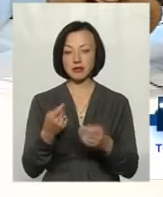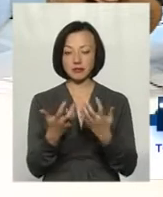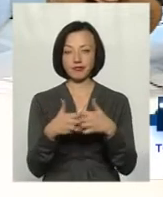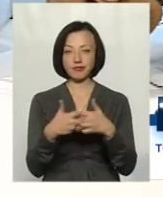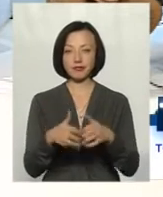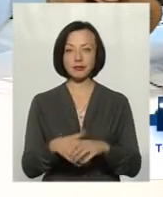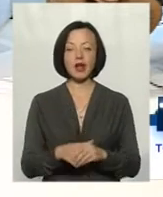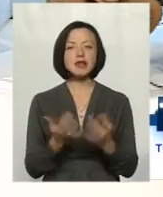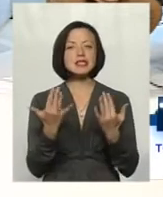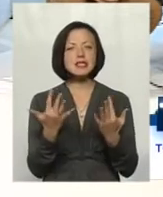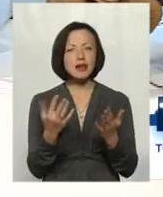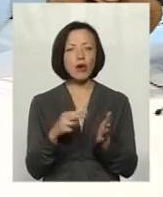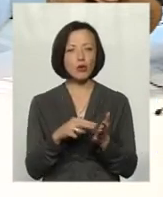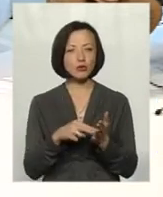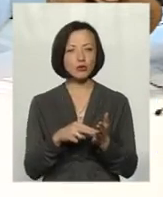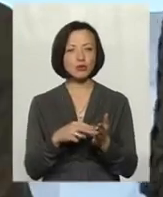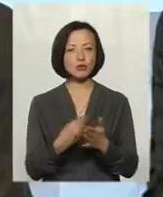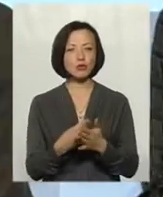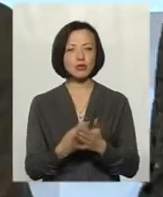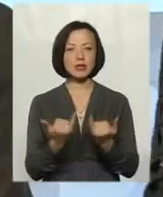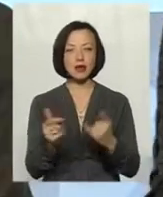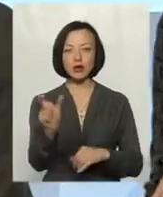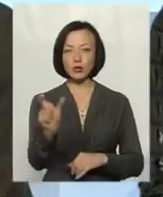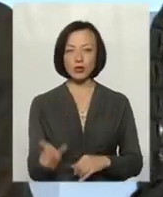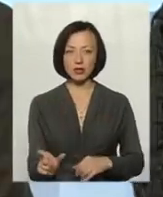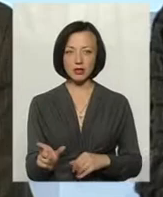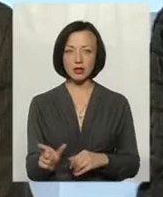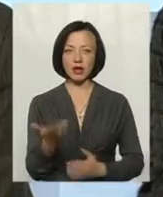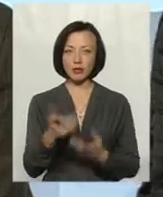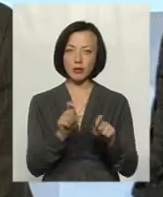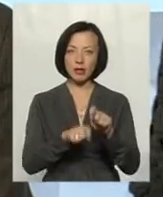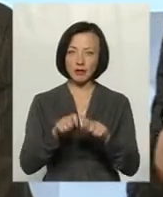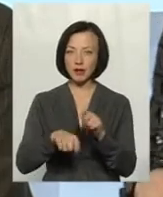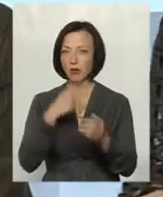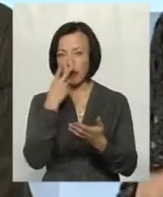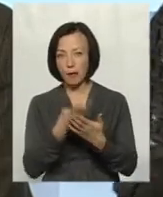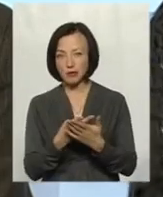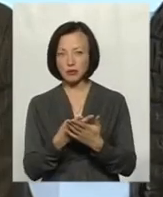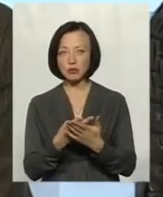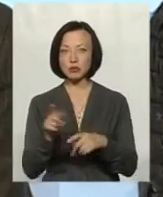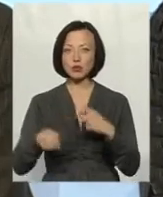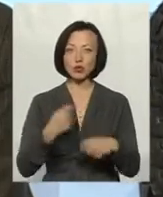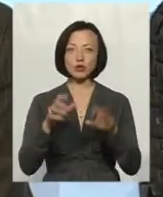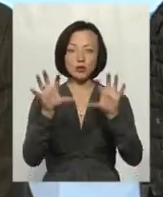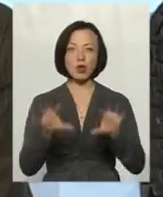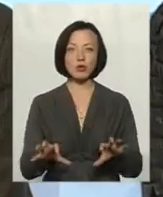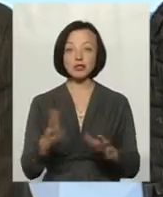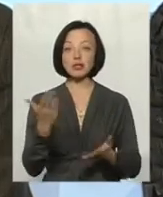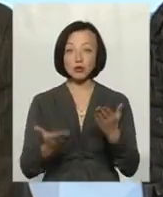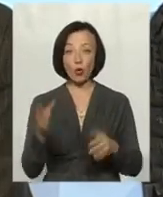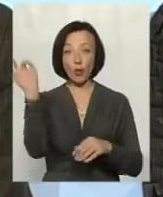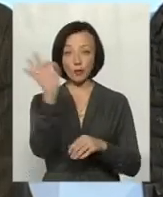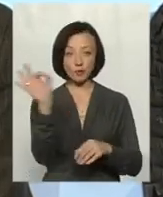До речі, скільки коштує для громадянина, якщо перевірили, якщо побачили, порушує закон? Якщо з